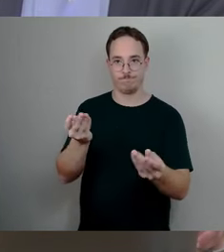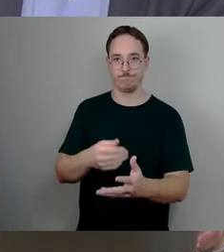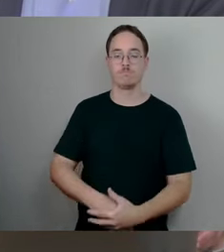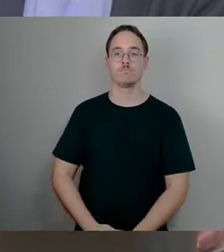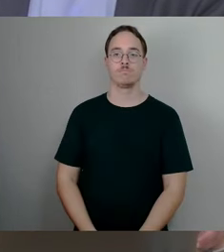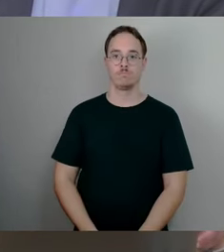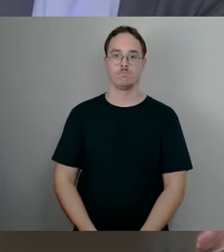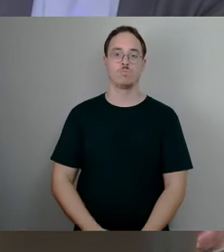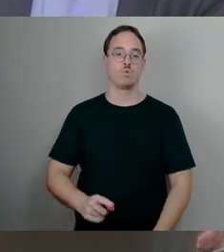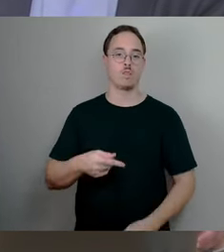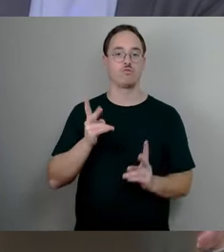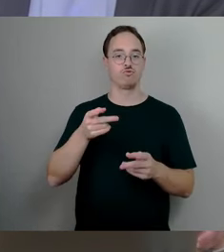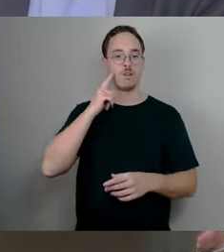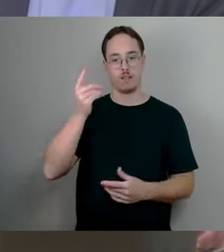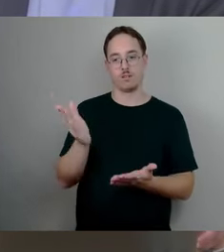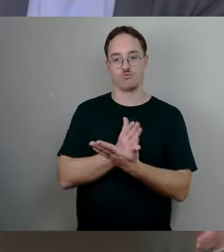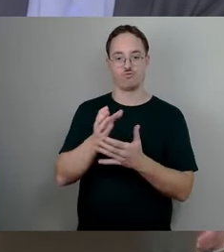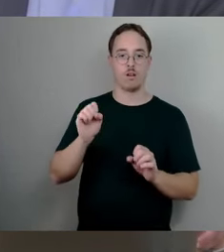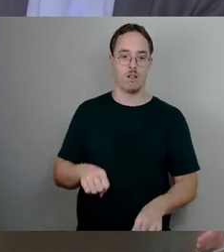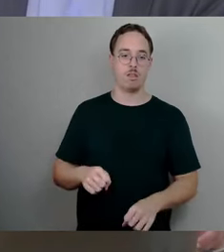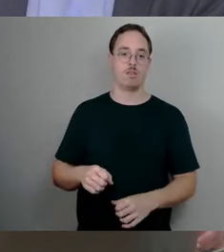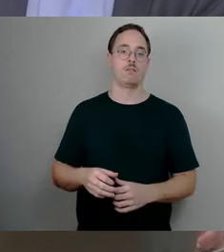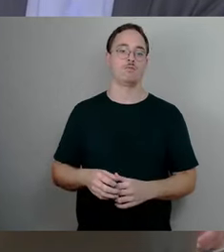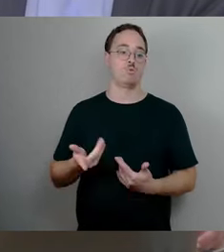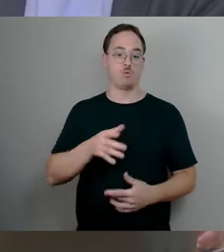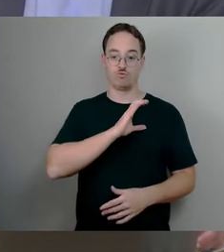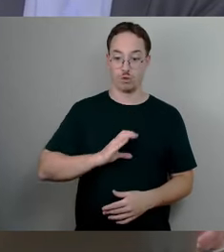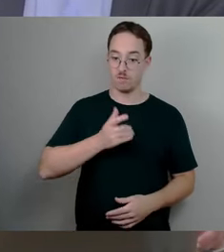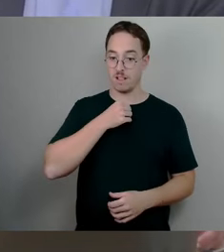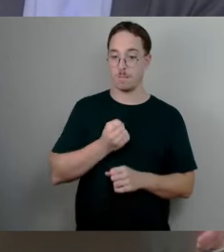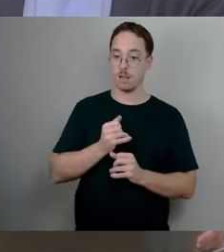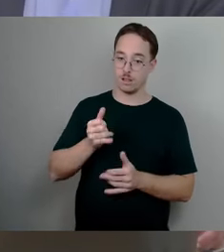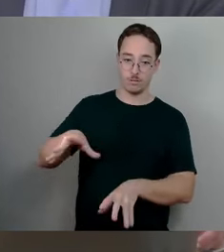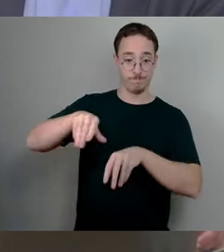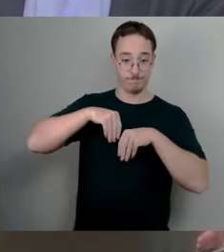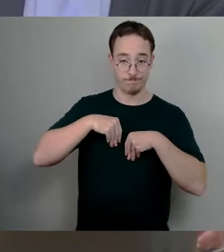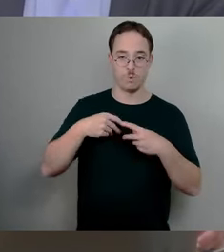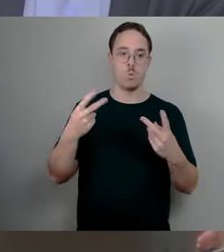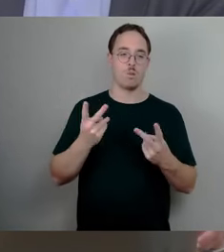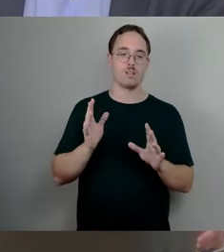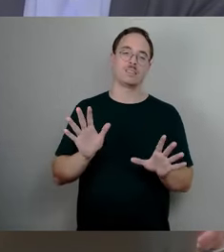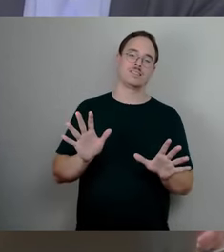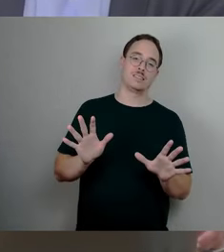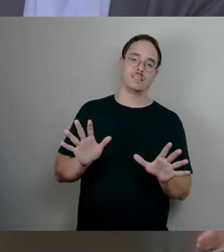Stadtrat entscheiden, ist das eine Chance für die Stadt oder ist das etwas,